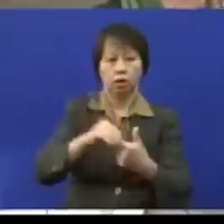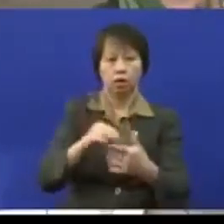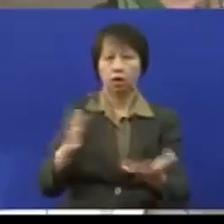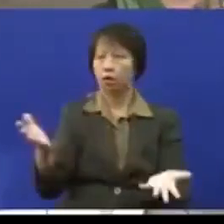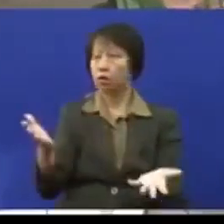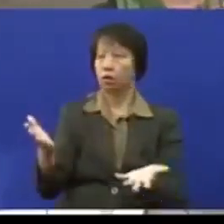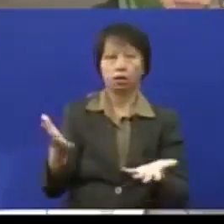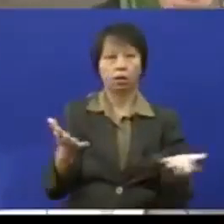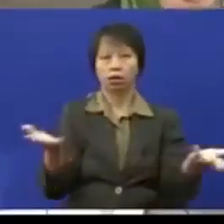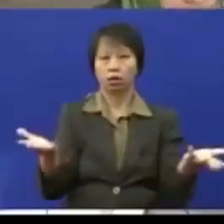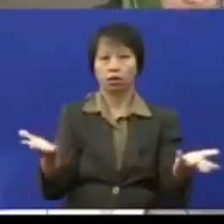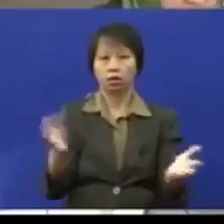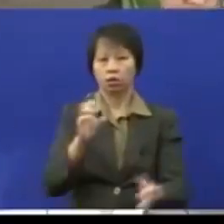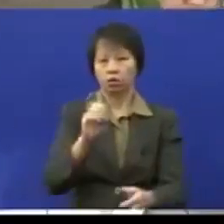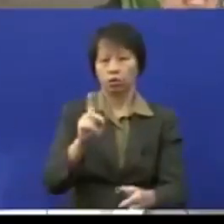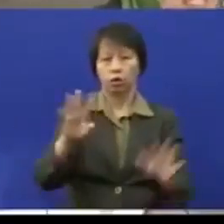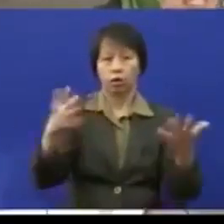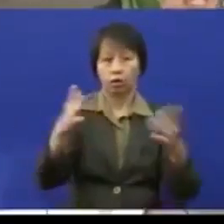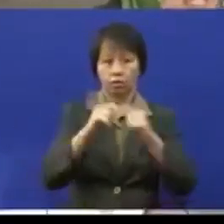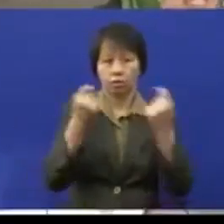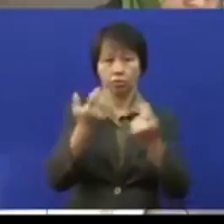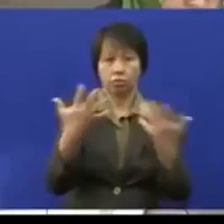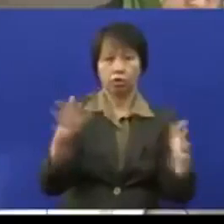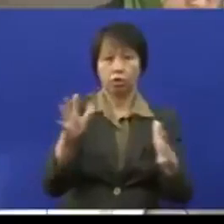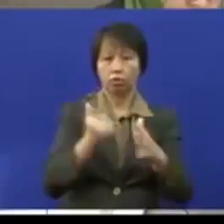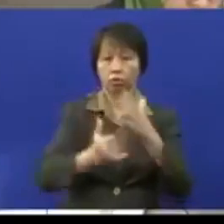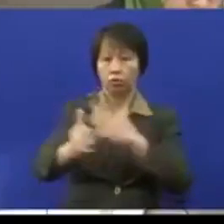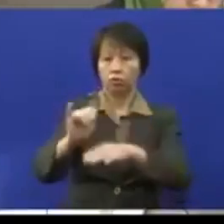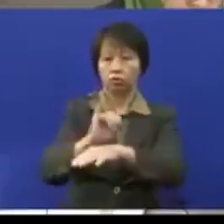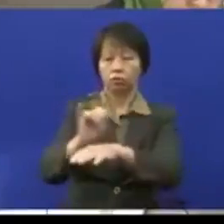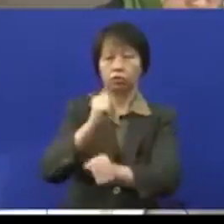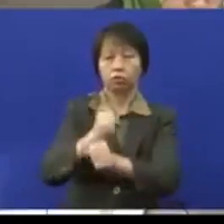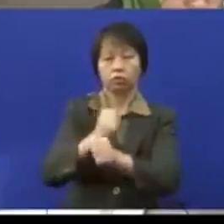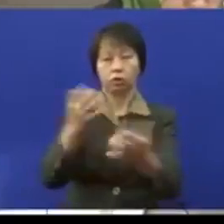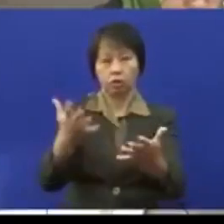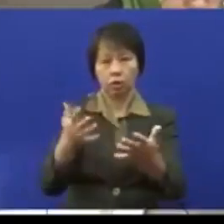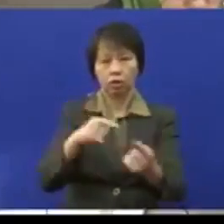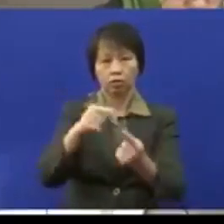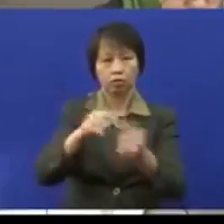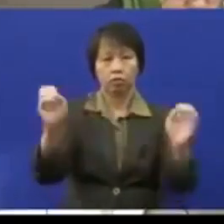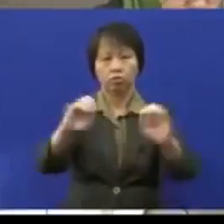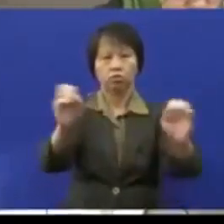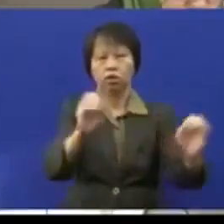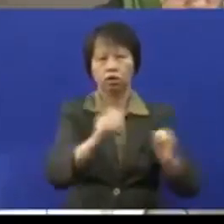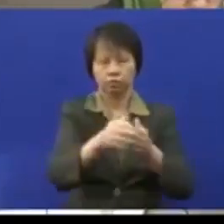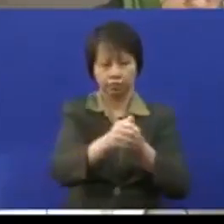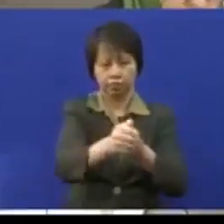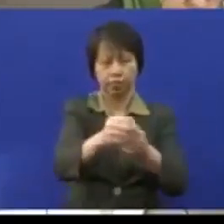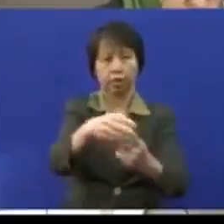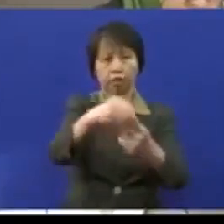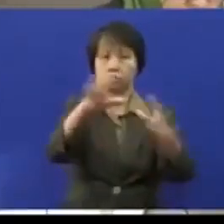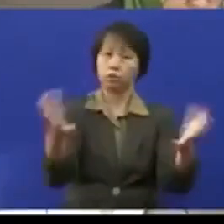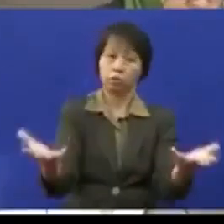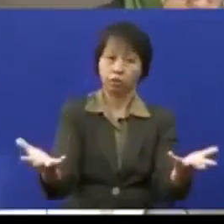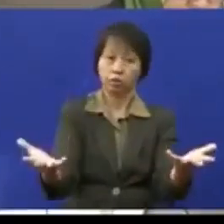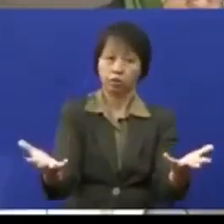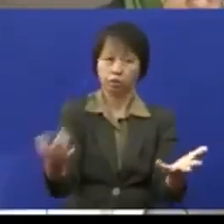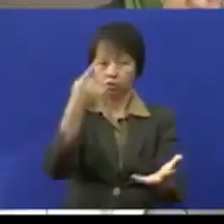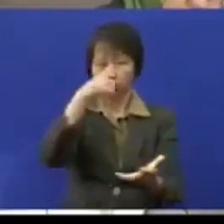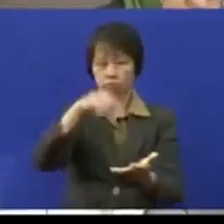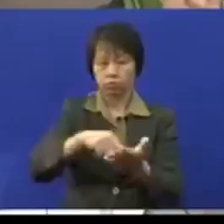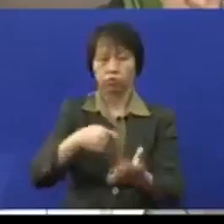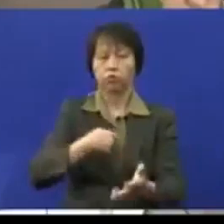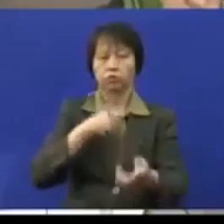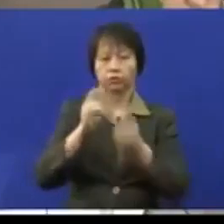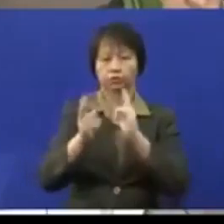-kapal dalam konteks bagaimana mereka perlu masuk dalam industri pekerjaan bila mana tidak ada satu bimbingan khas yang dibuat jadi untuk itu saya